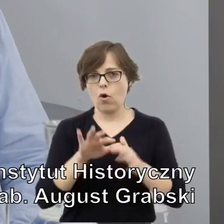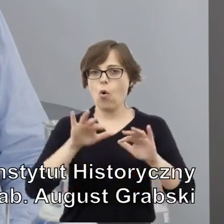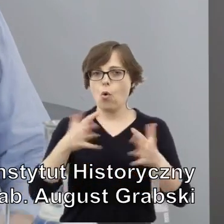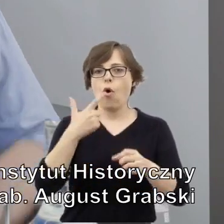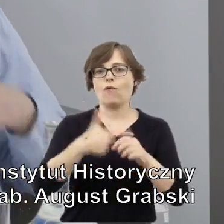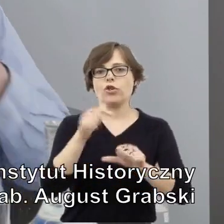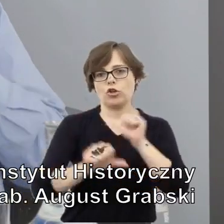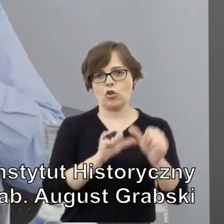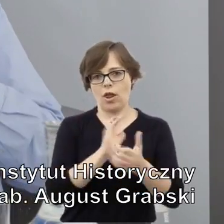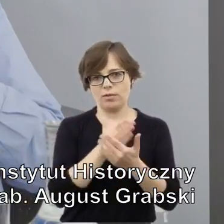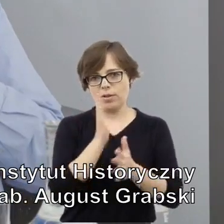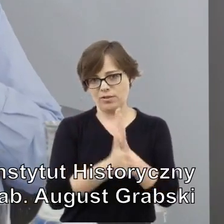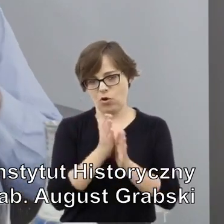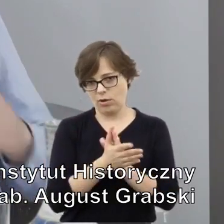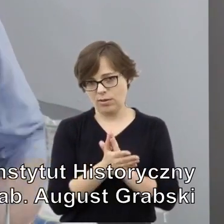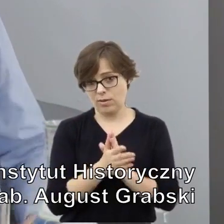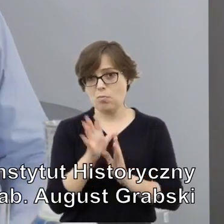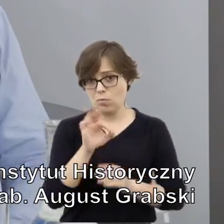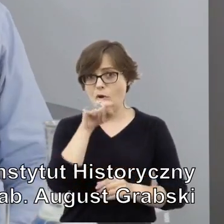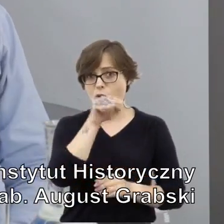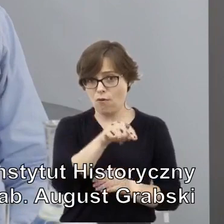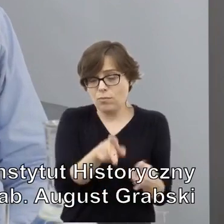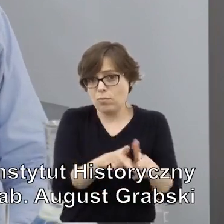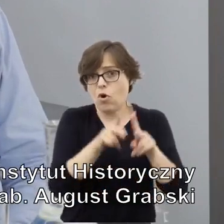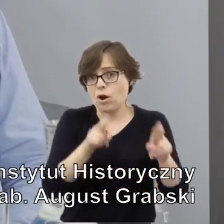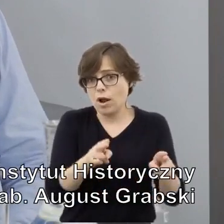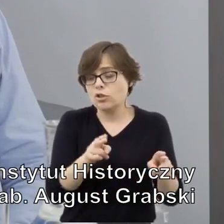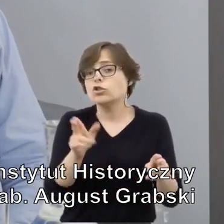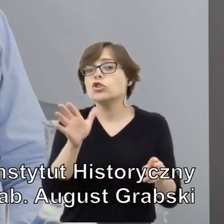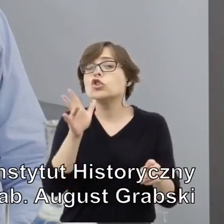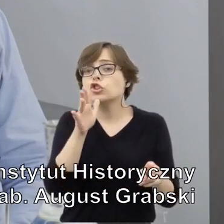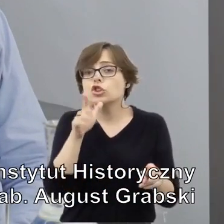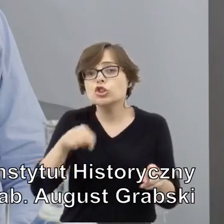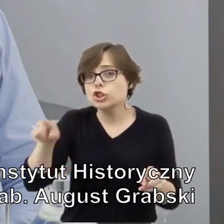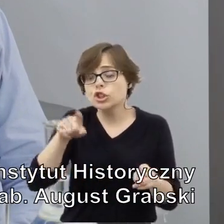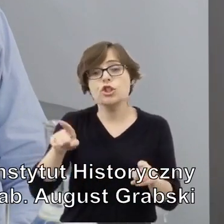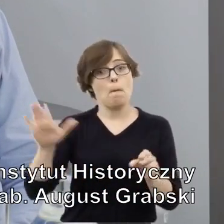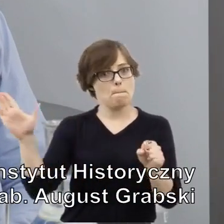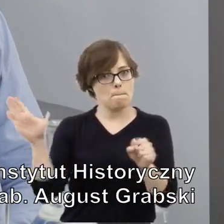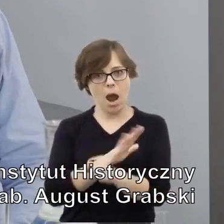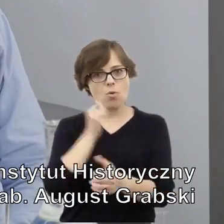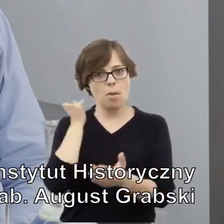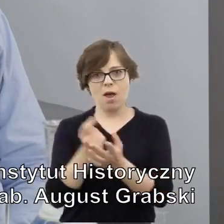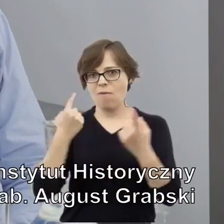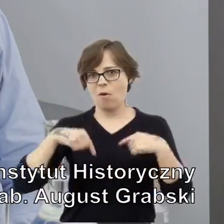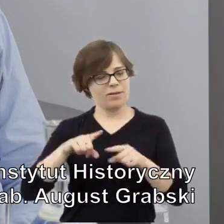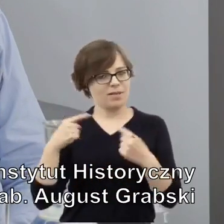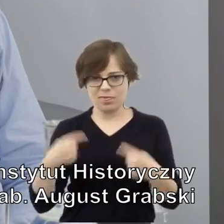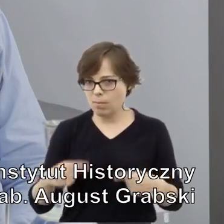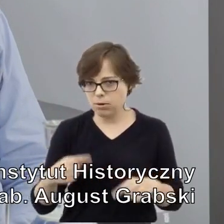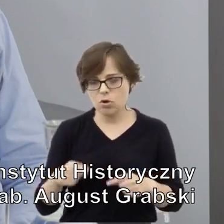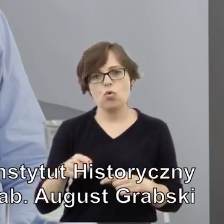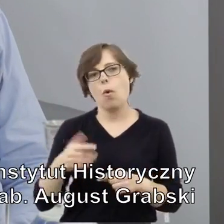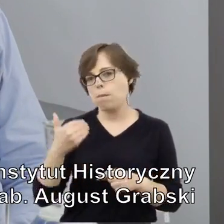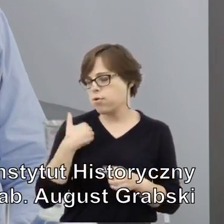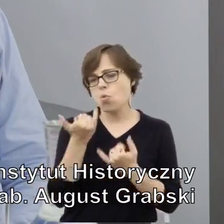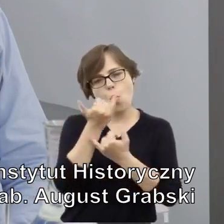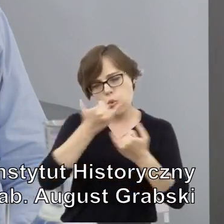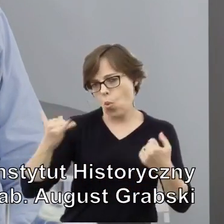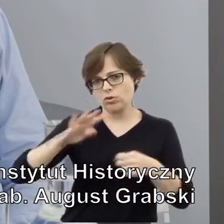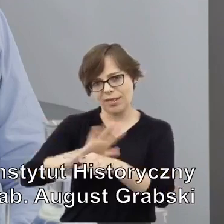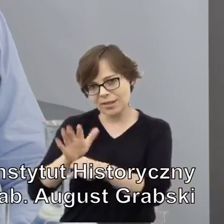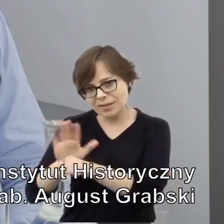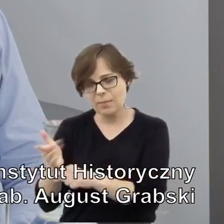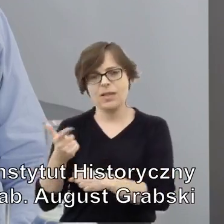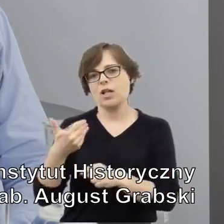międzywojennego, kiedy to Żydzi nie mogli korzystać z pełni praw obywatelskich, podlegali różnym formom dyskryminacji,